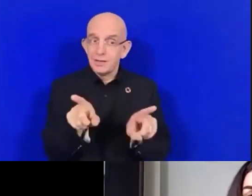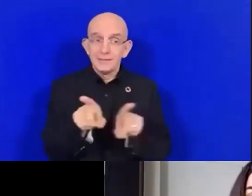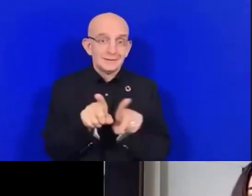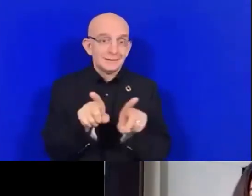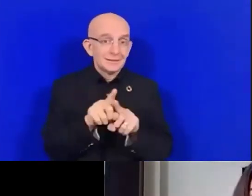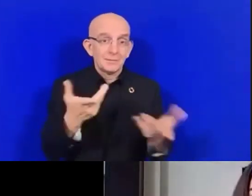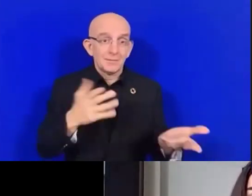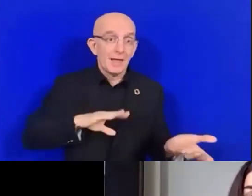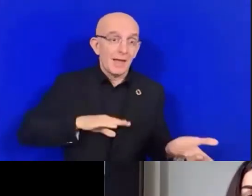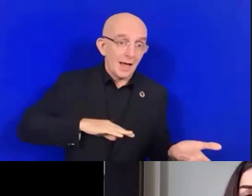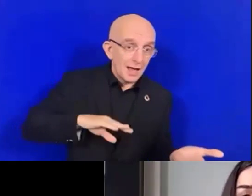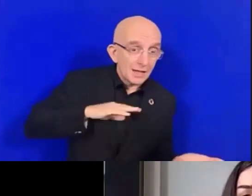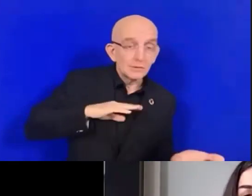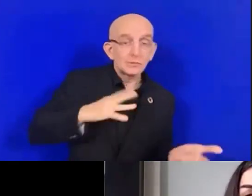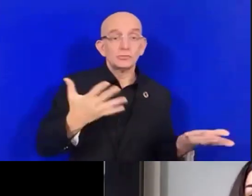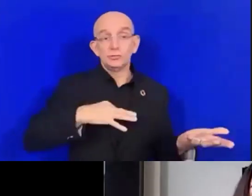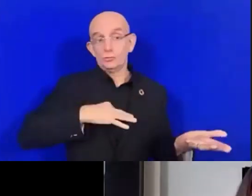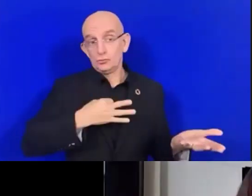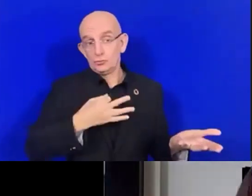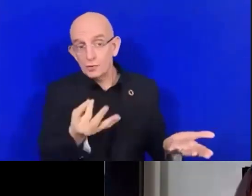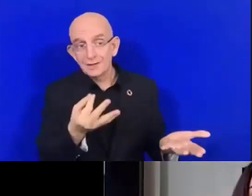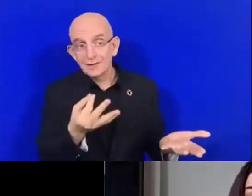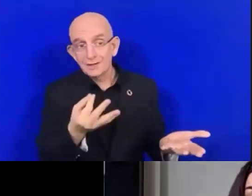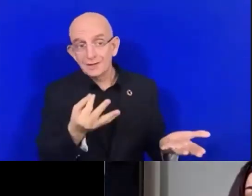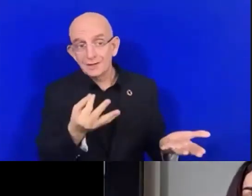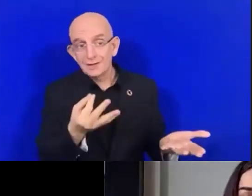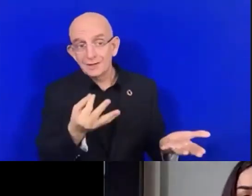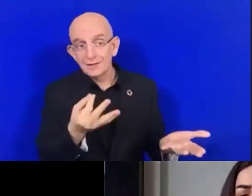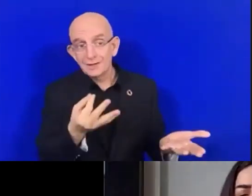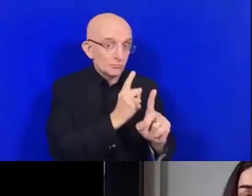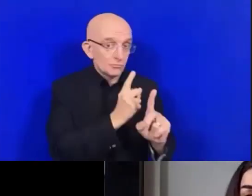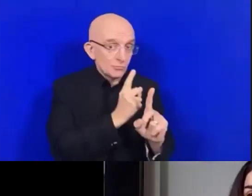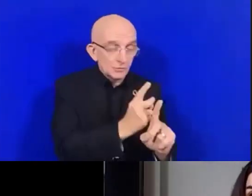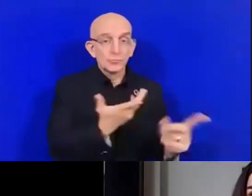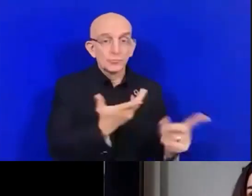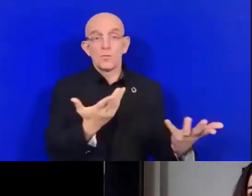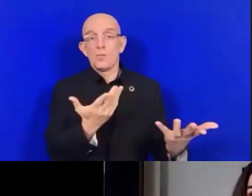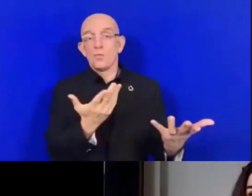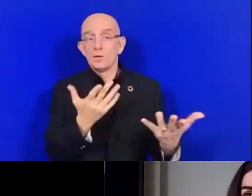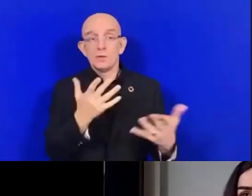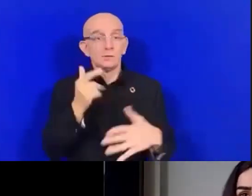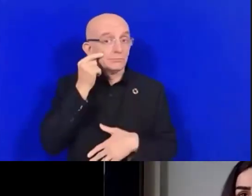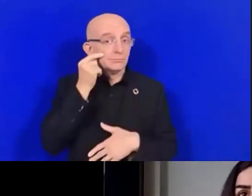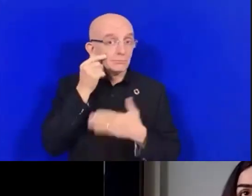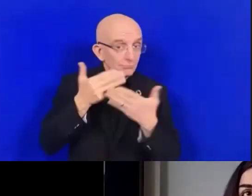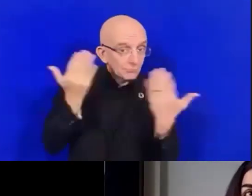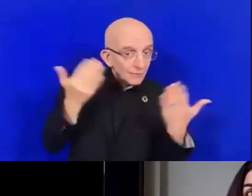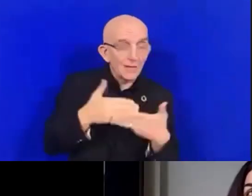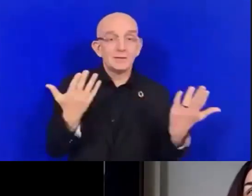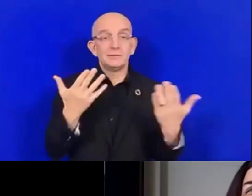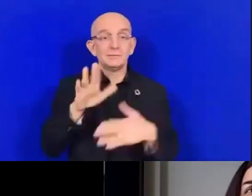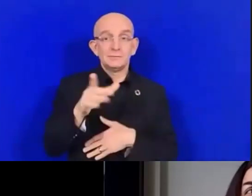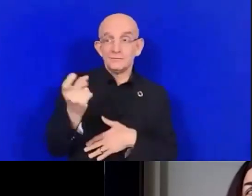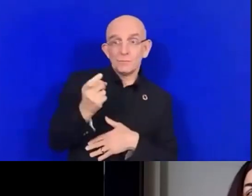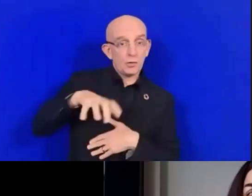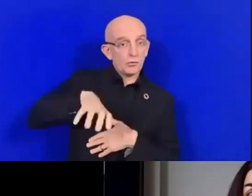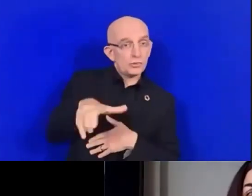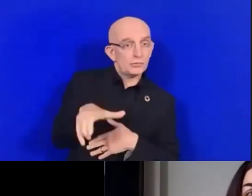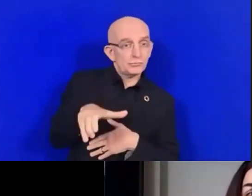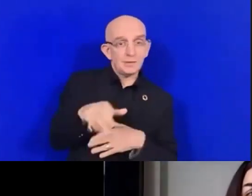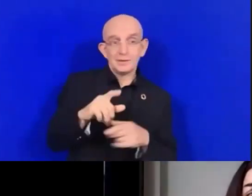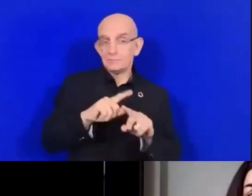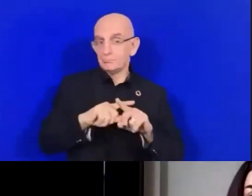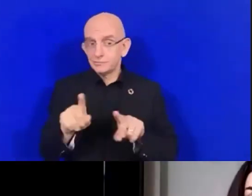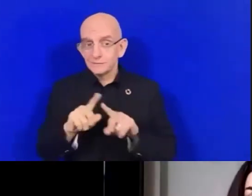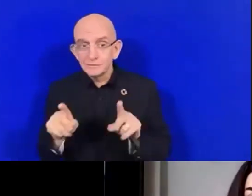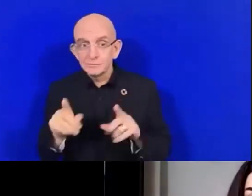nationalité, l'orientation sexuelle, la religion, la croyance, entre autres. Tout ceci doit être pris